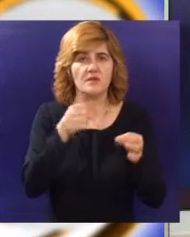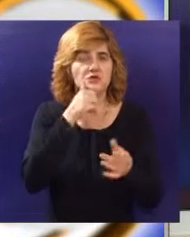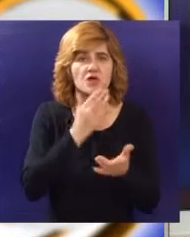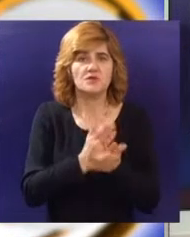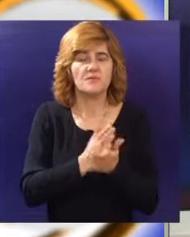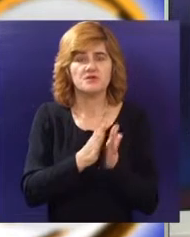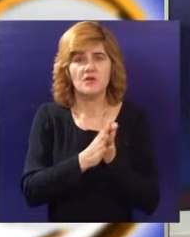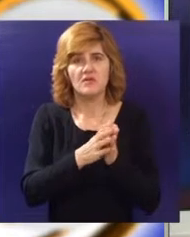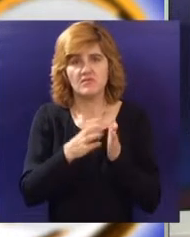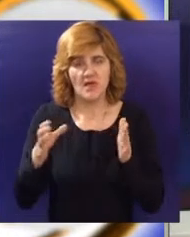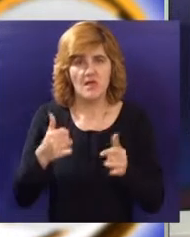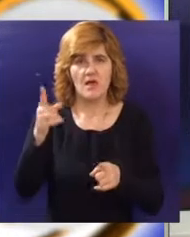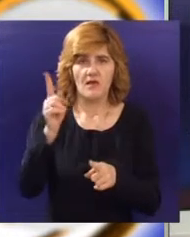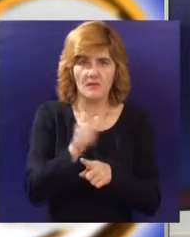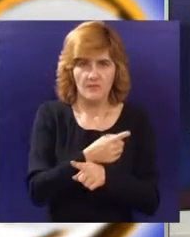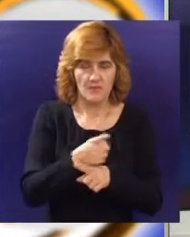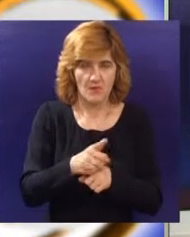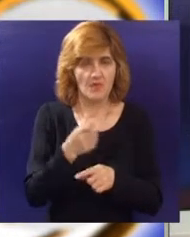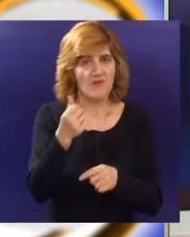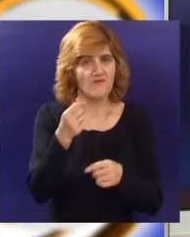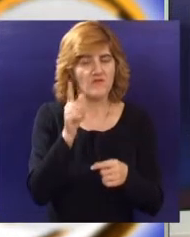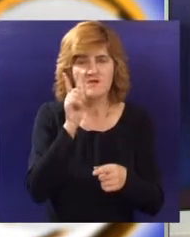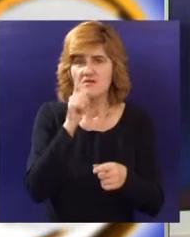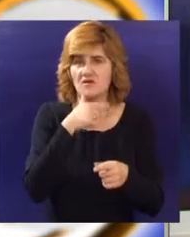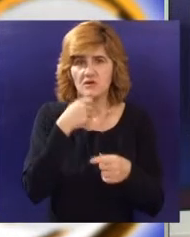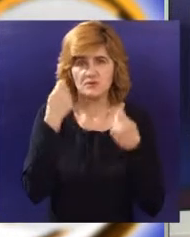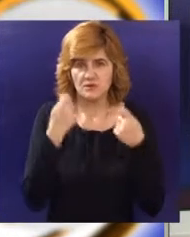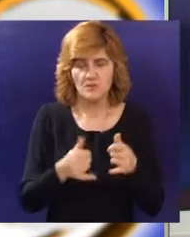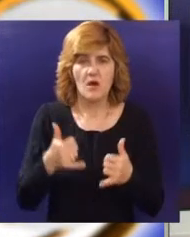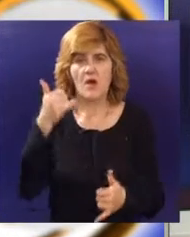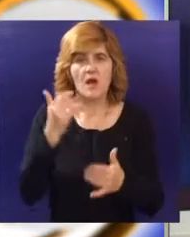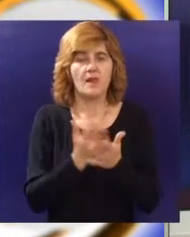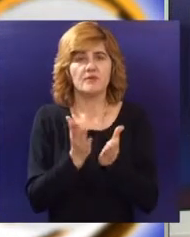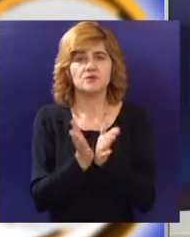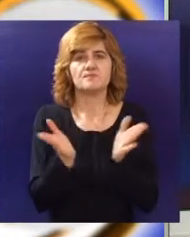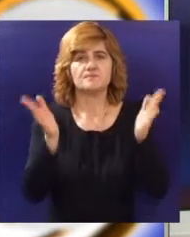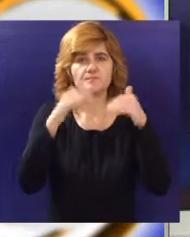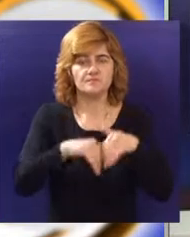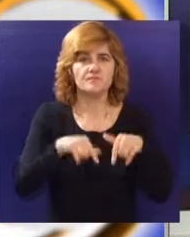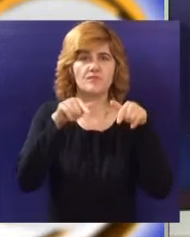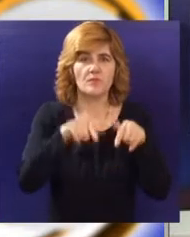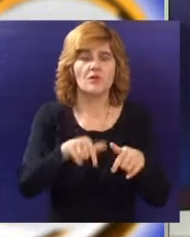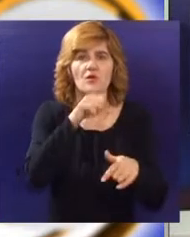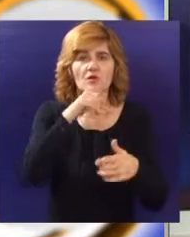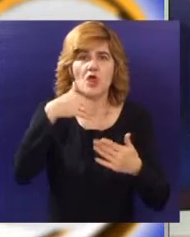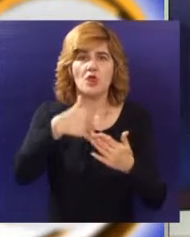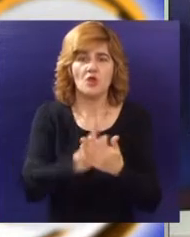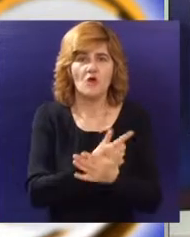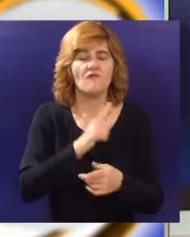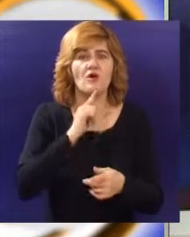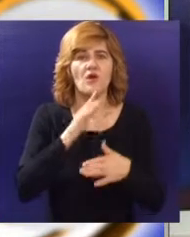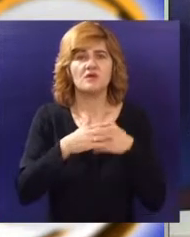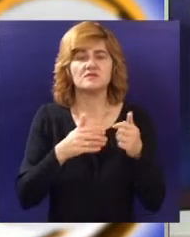sudbina. Ili će biti rekonstruisana, a to košta kao da se gradi nova, ili će biti srušena, a na njeno mesto postavljena nova, koja mora da